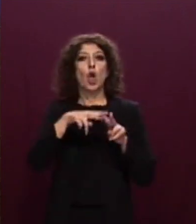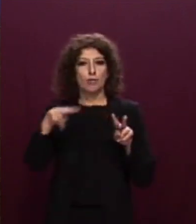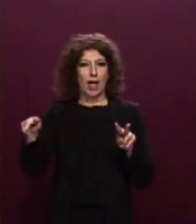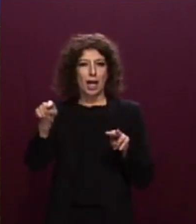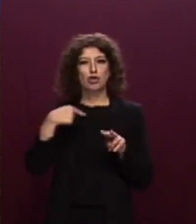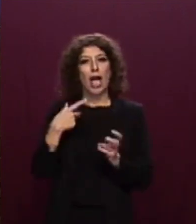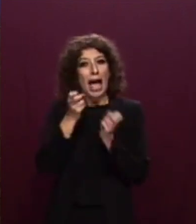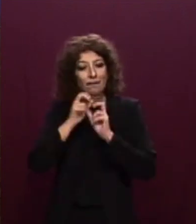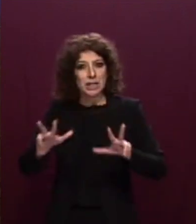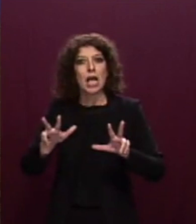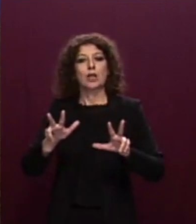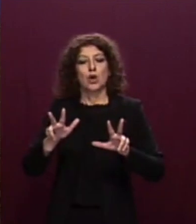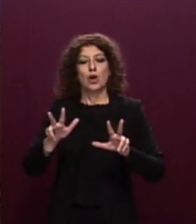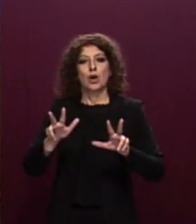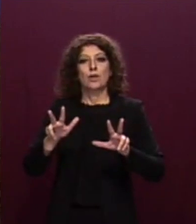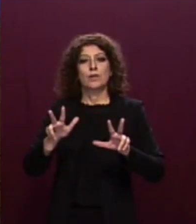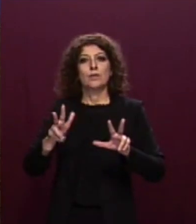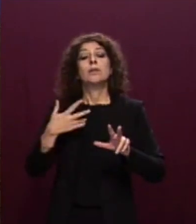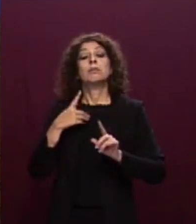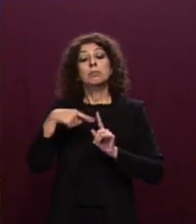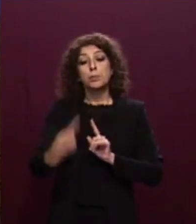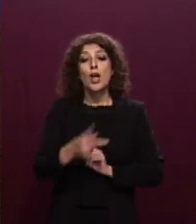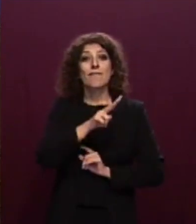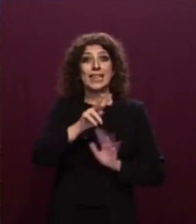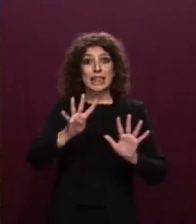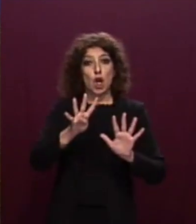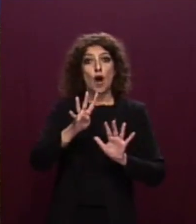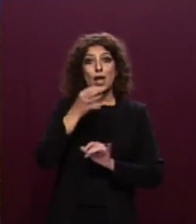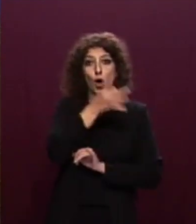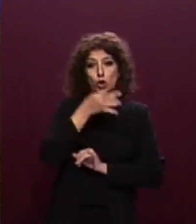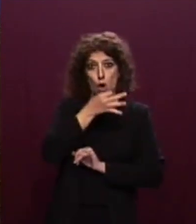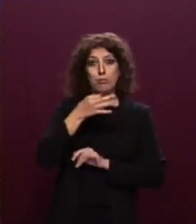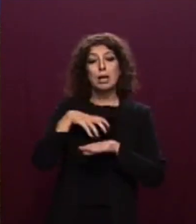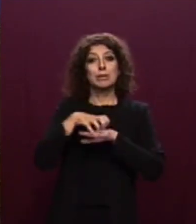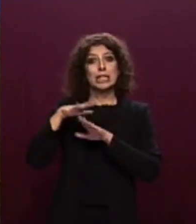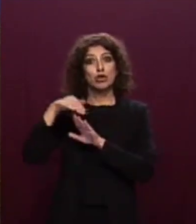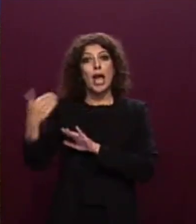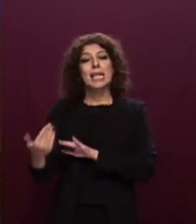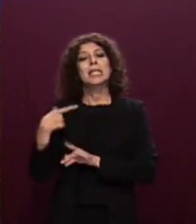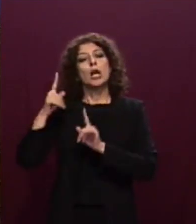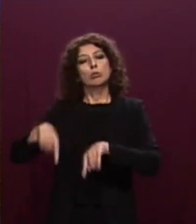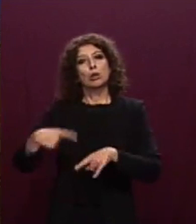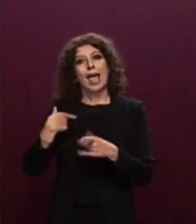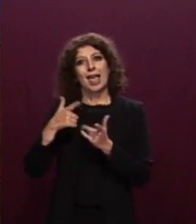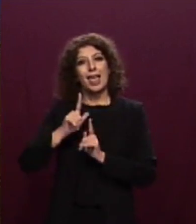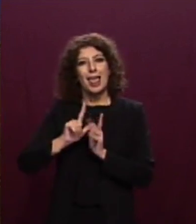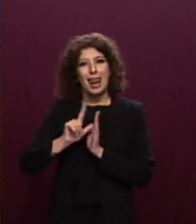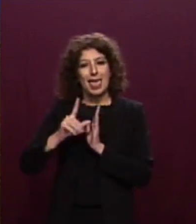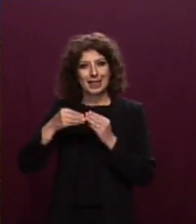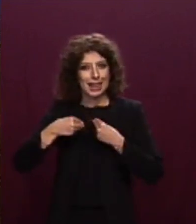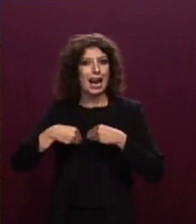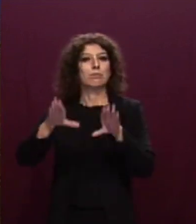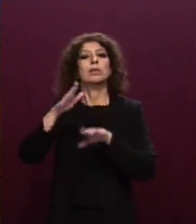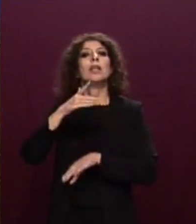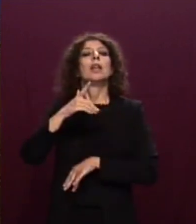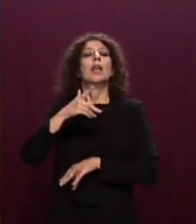safety. Il 29 ottobre la Farnesina, con una nota verbale alle autorità norvegesi, anche qui formulava rilievi analoghi a quelli espressi